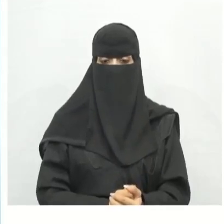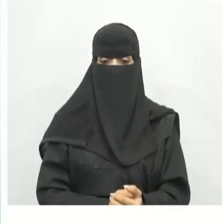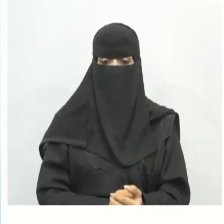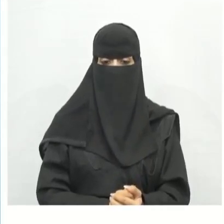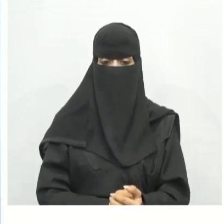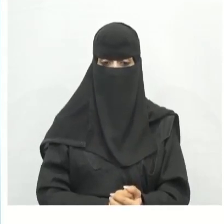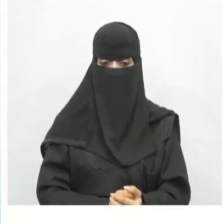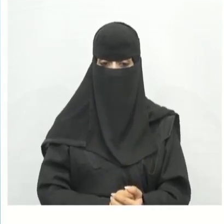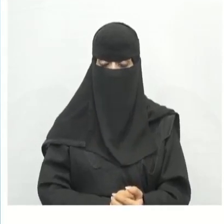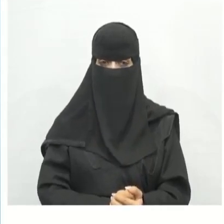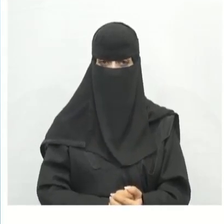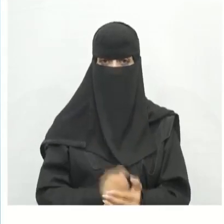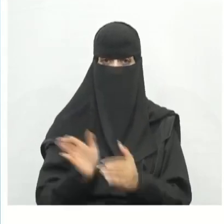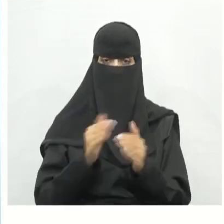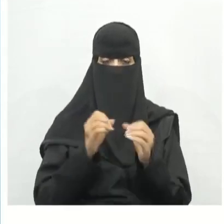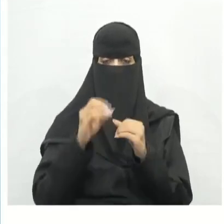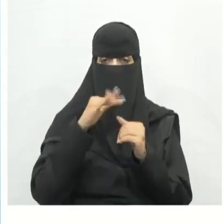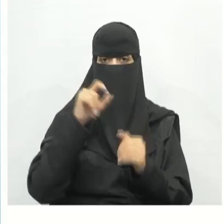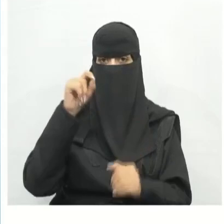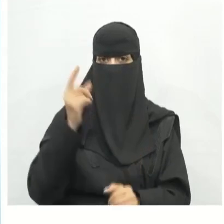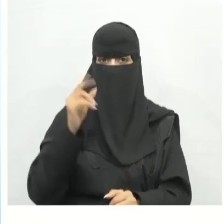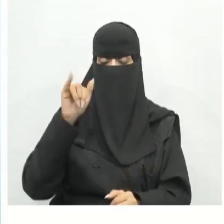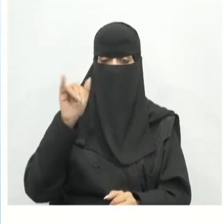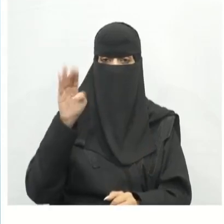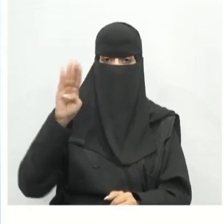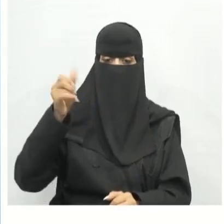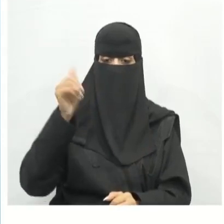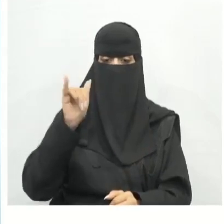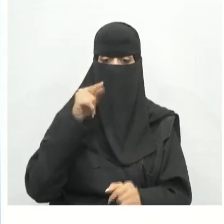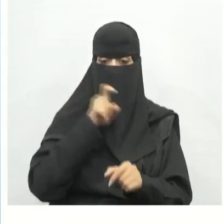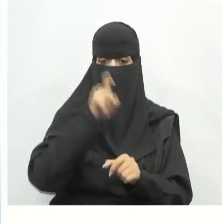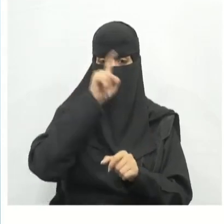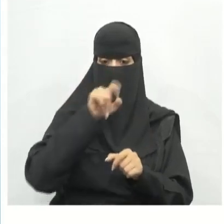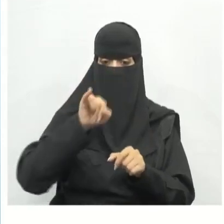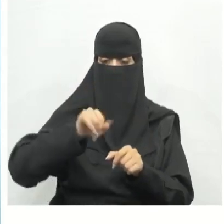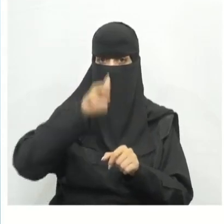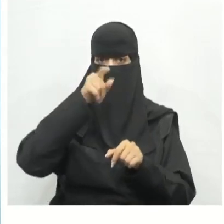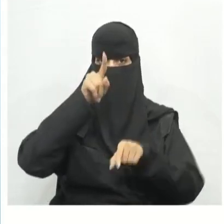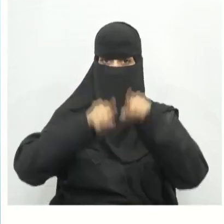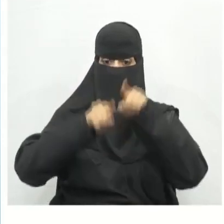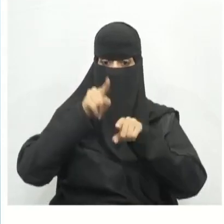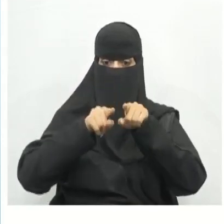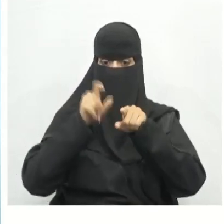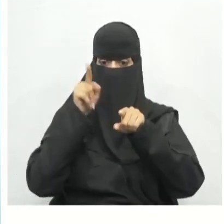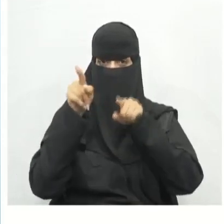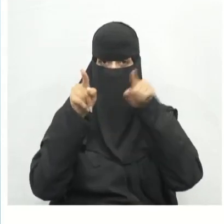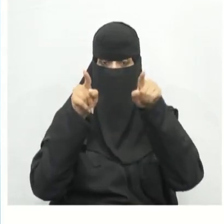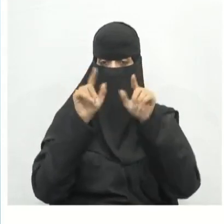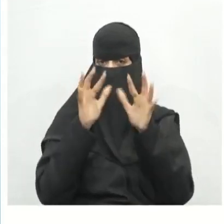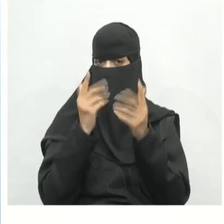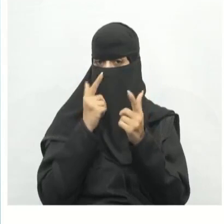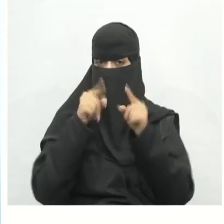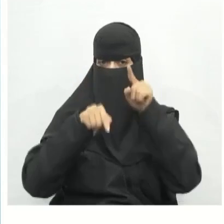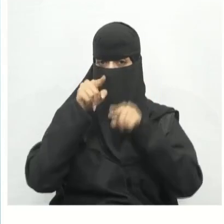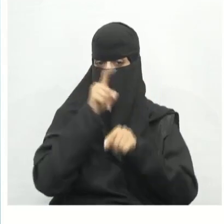سيتم استخدامها برنامج فري كايت سؤال أمامك شكلين ما الفرق بينهما